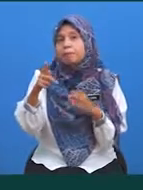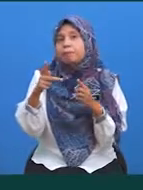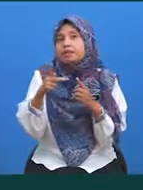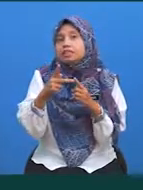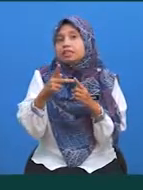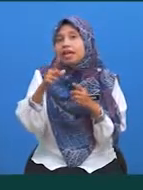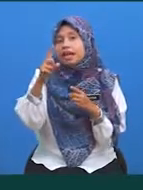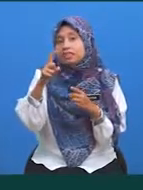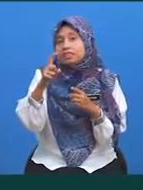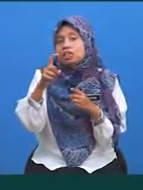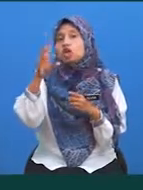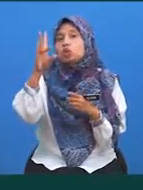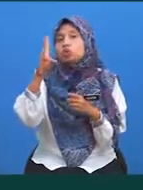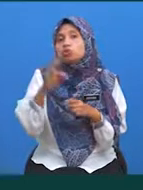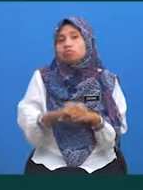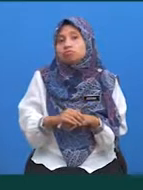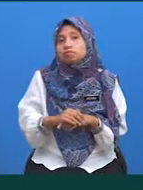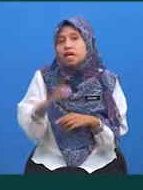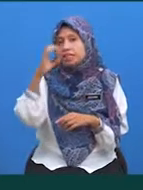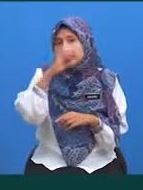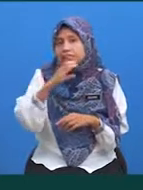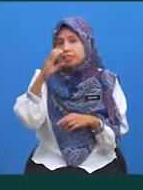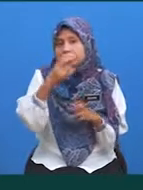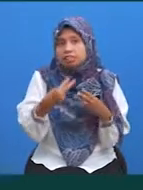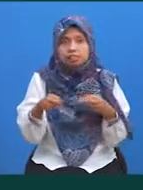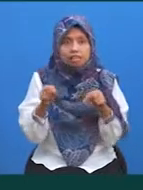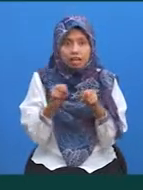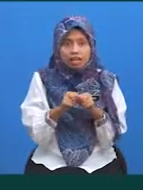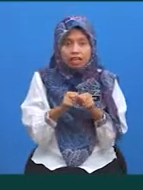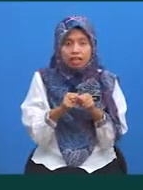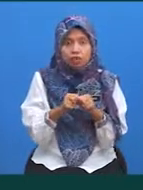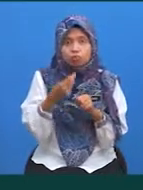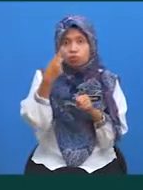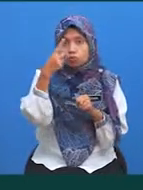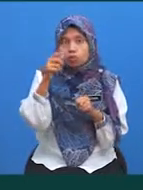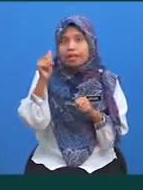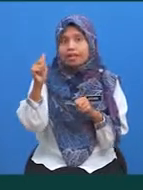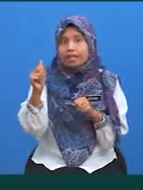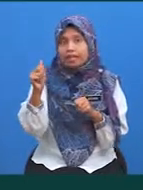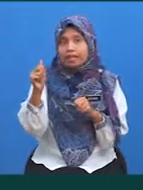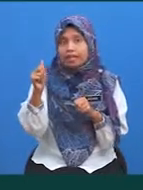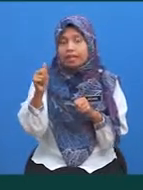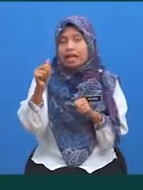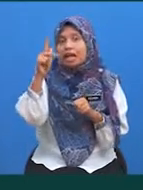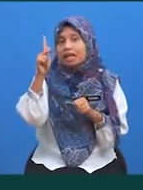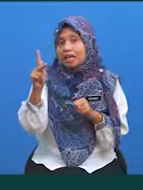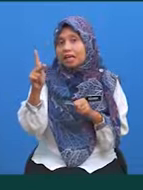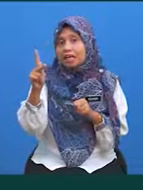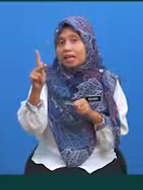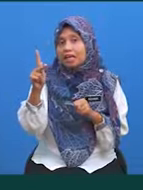ialah 7 Cari nilai bagi A kamiran